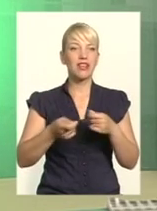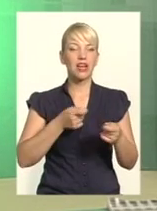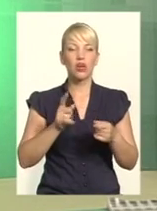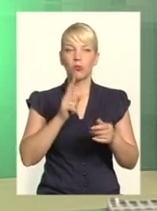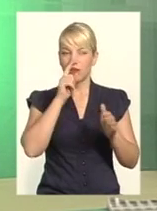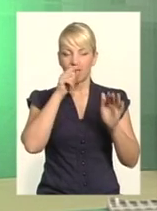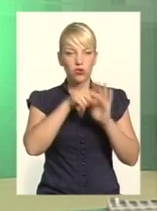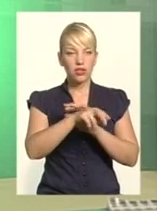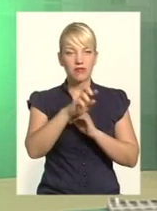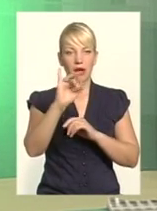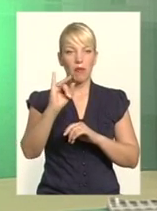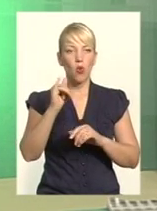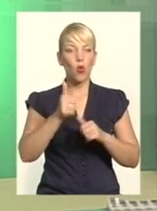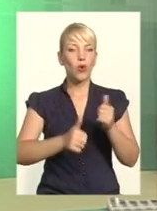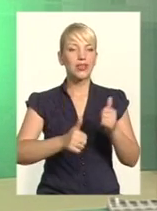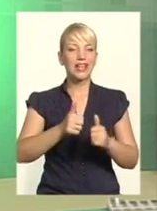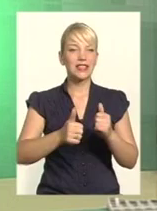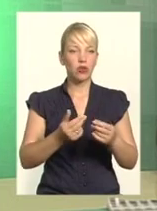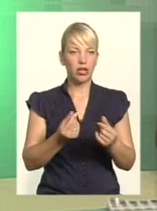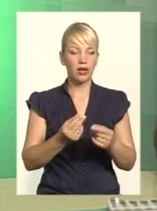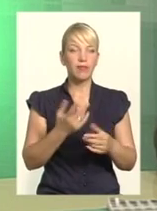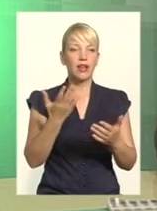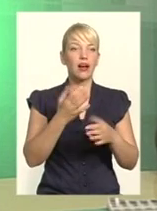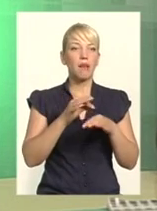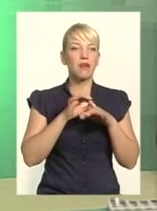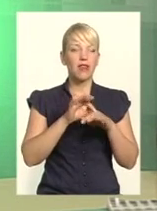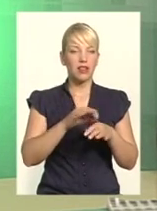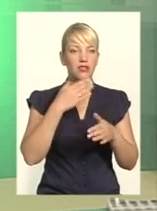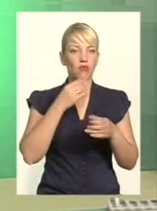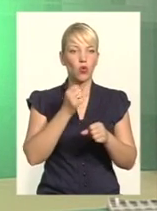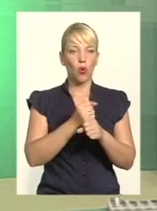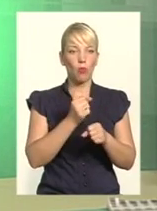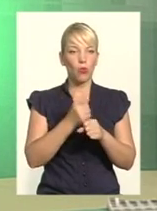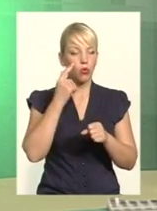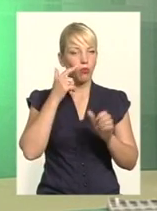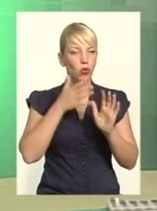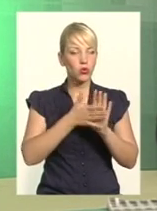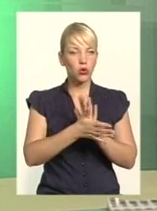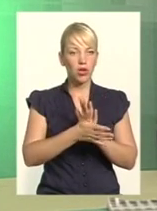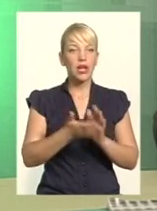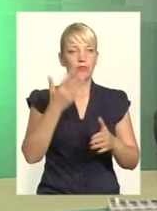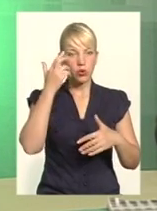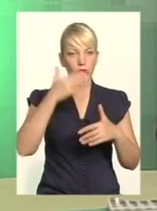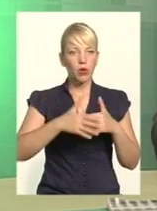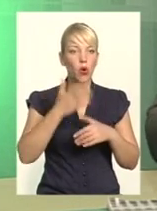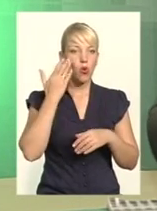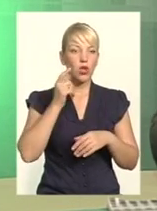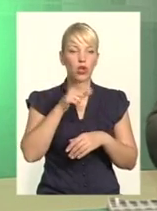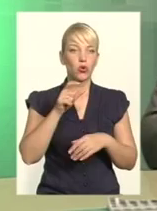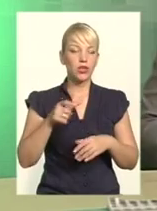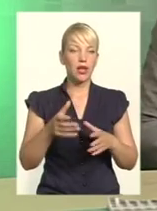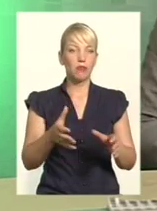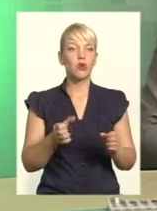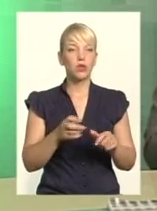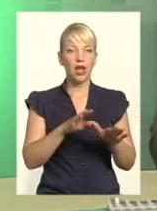тендери, яке б вело свою роботу прозоро. І зацікавлені, розумієте, коли людей оберуть на місцях з